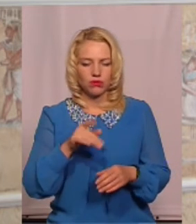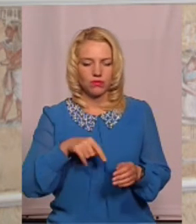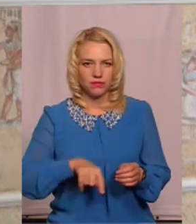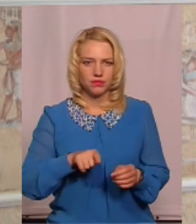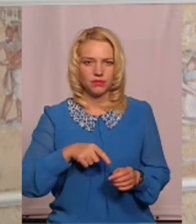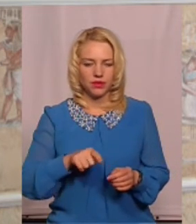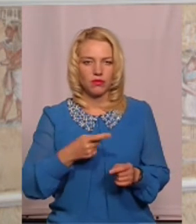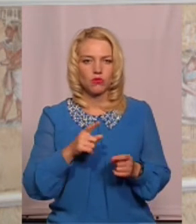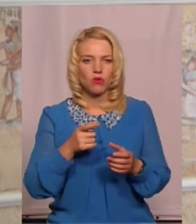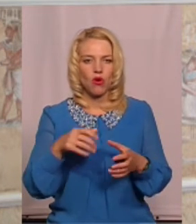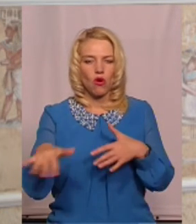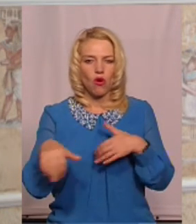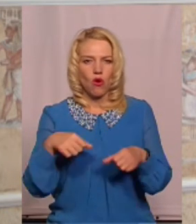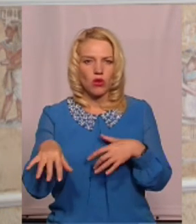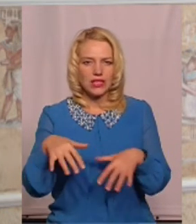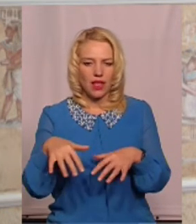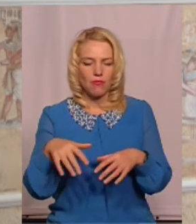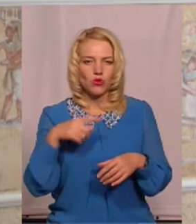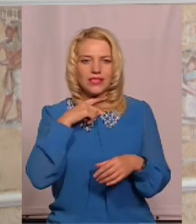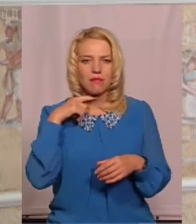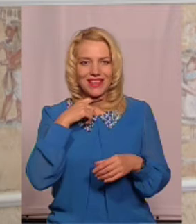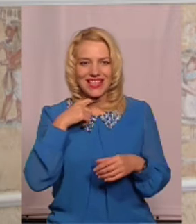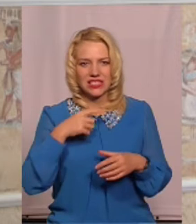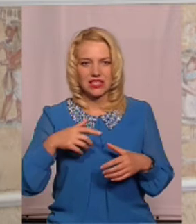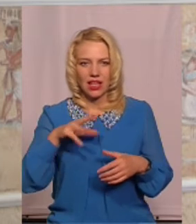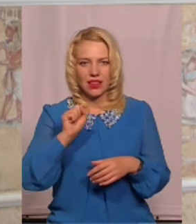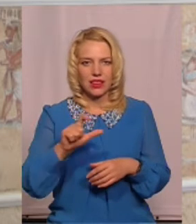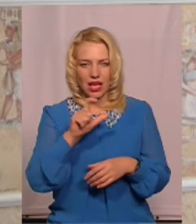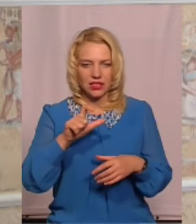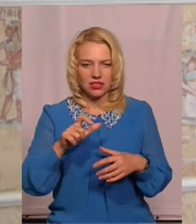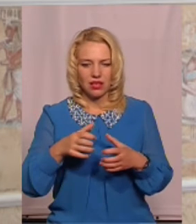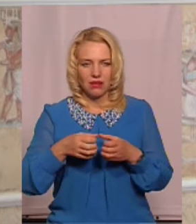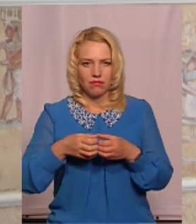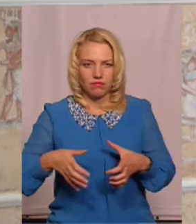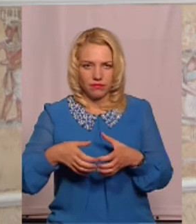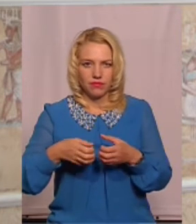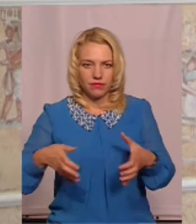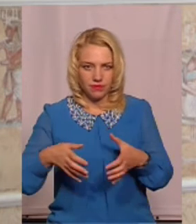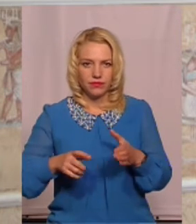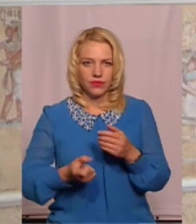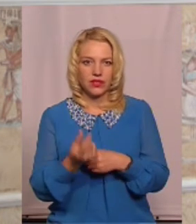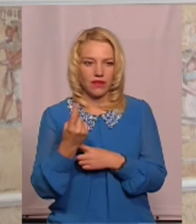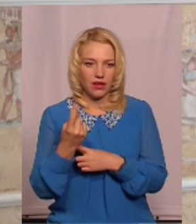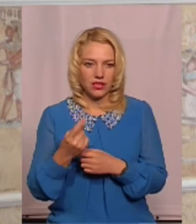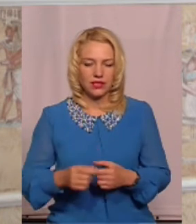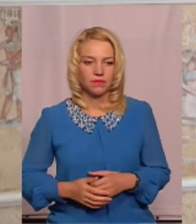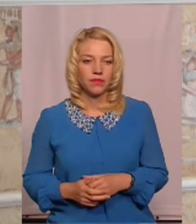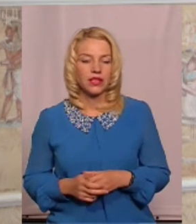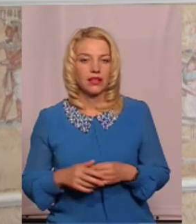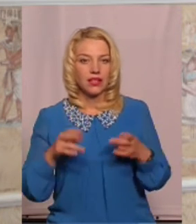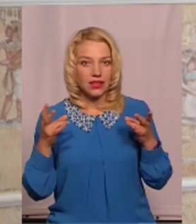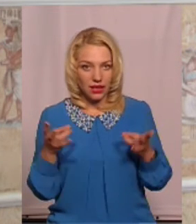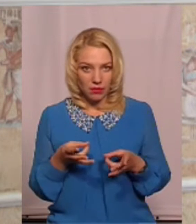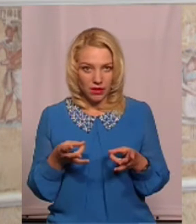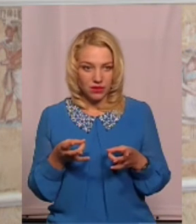Ослаблюються м'язи сечового міхура, таза. І з'являється така проблема. Треба